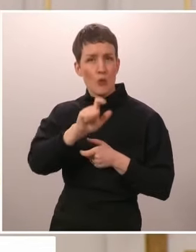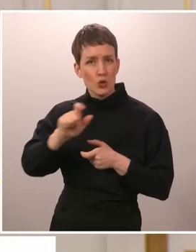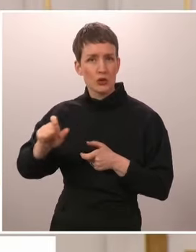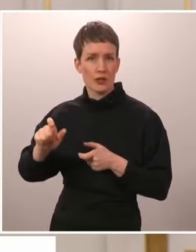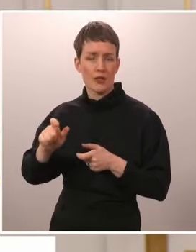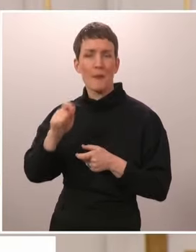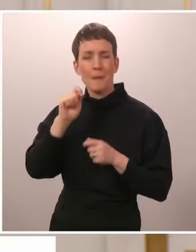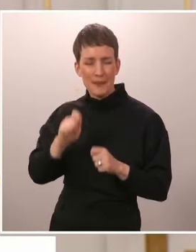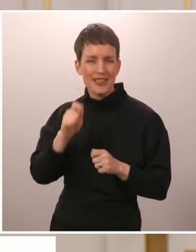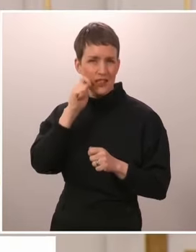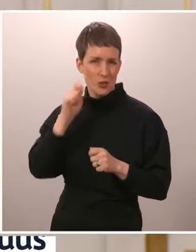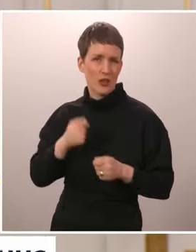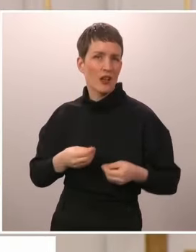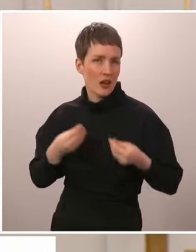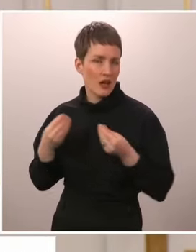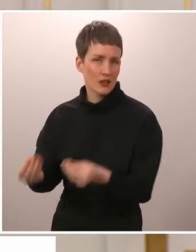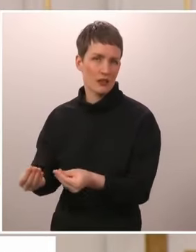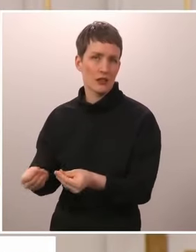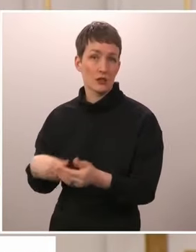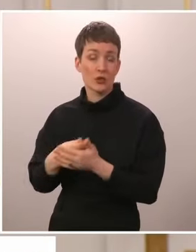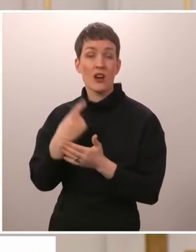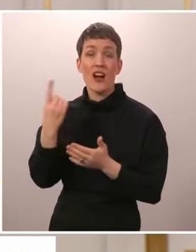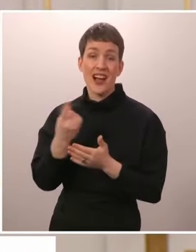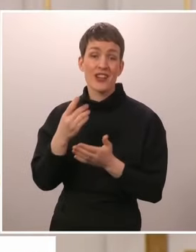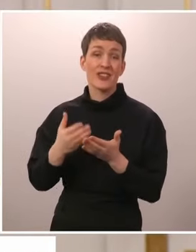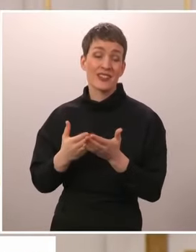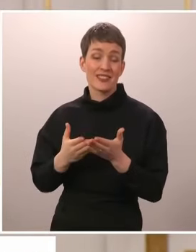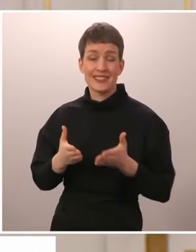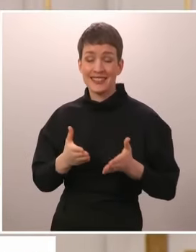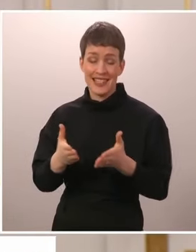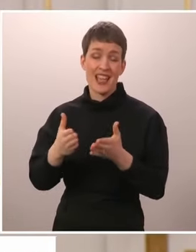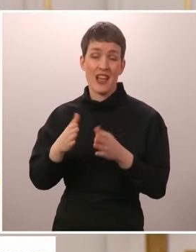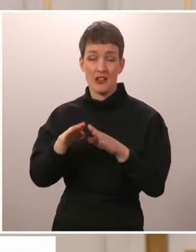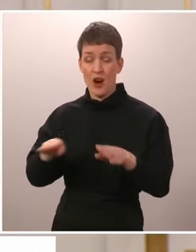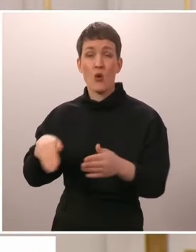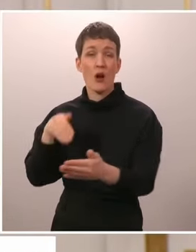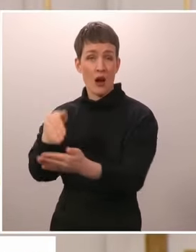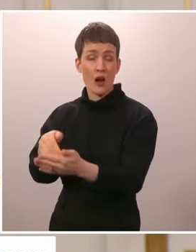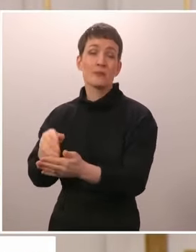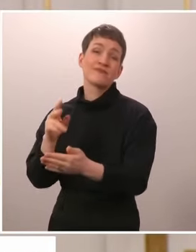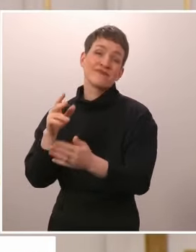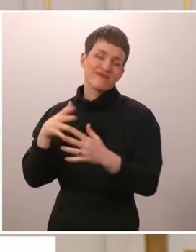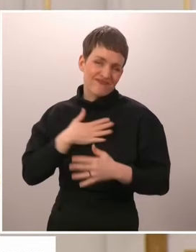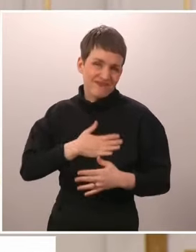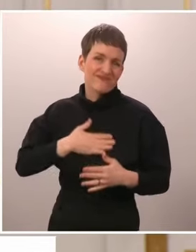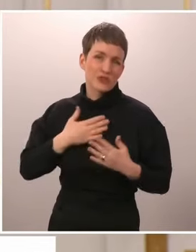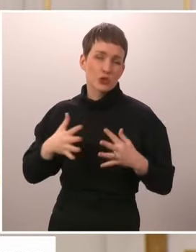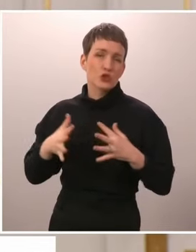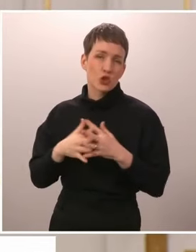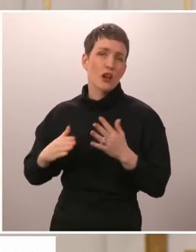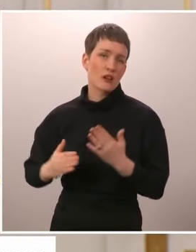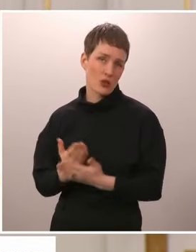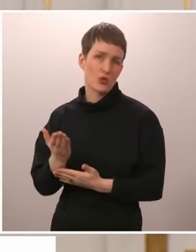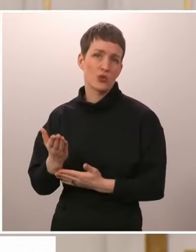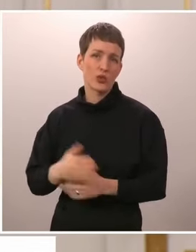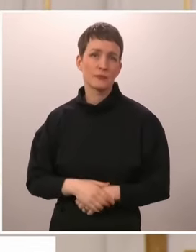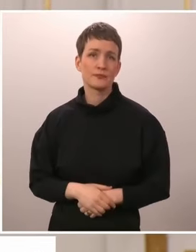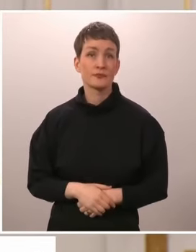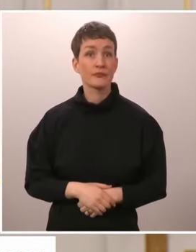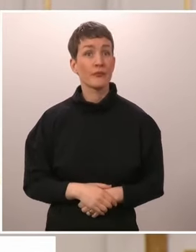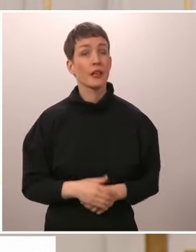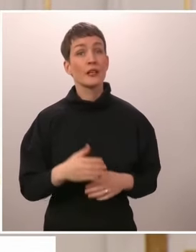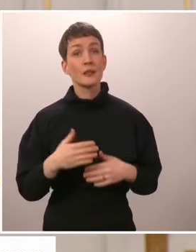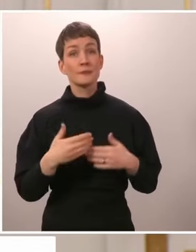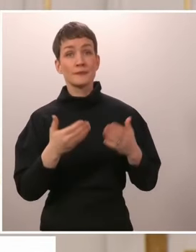Ukrainalle antaa, koska ainoa tien rauhaan on valitettavasti sotetantereen kautta. Ja otetaan oikealta puolelta kolmas